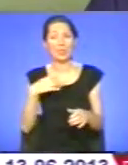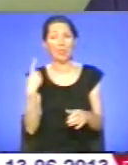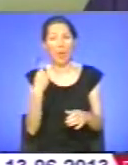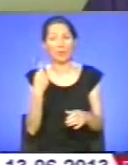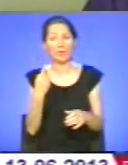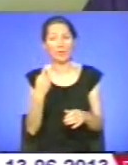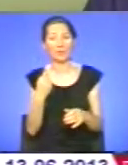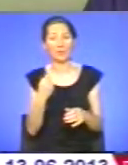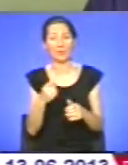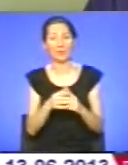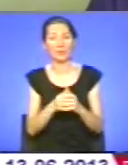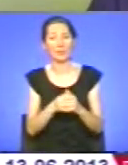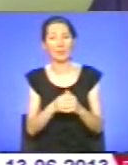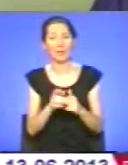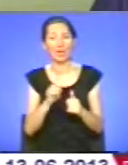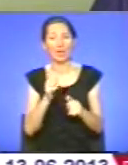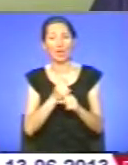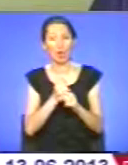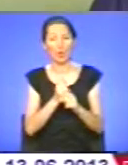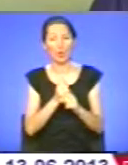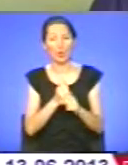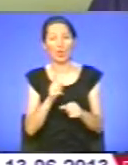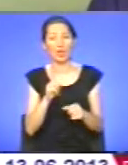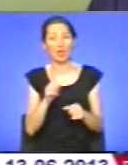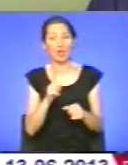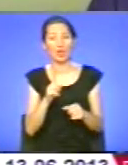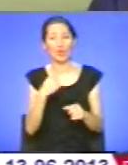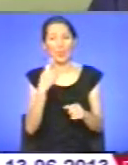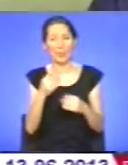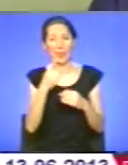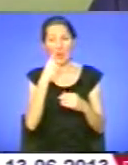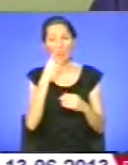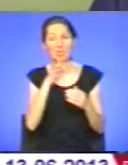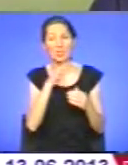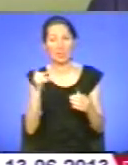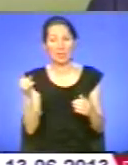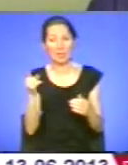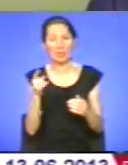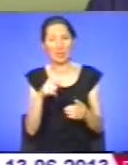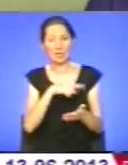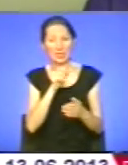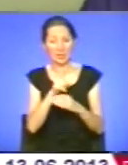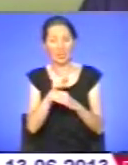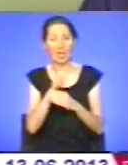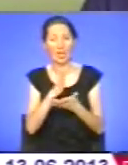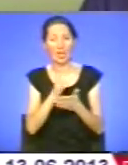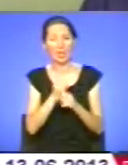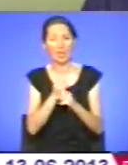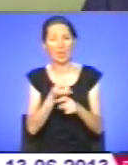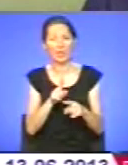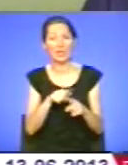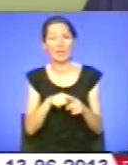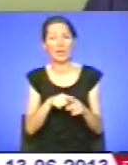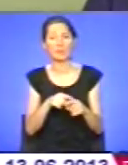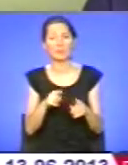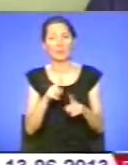Насамперед, що зроблено і що в найближчий час ми станемо завдання зробити, це концепція реформування